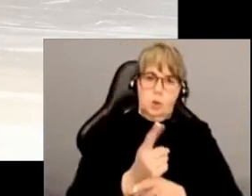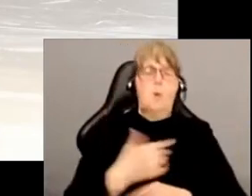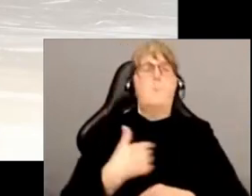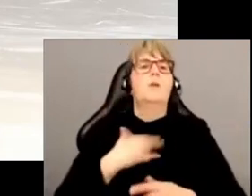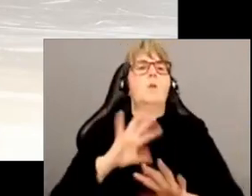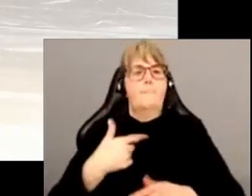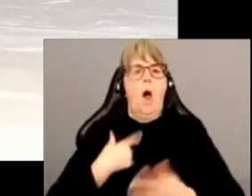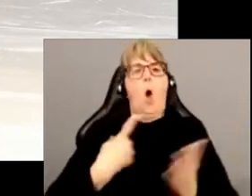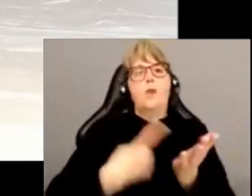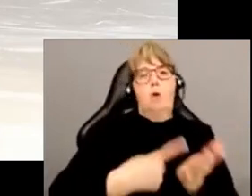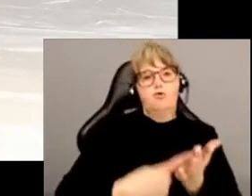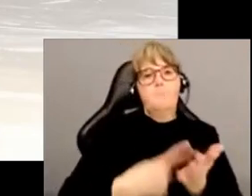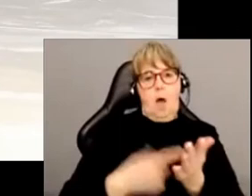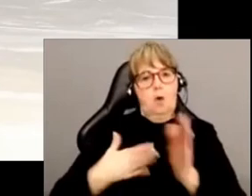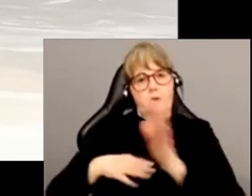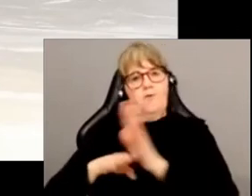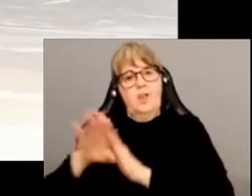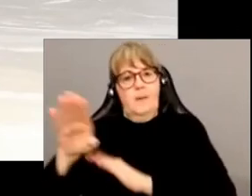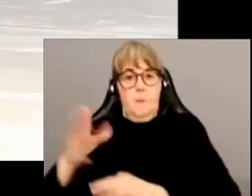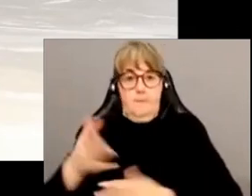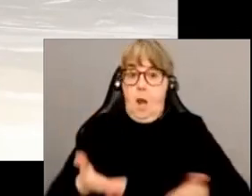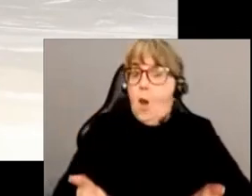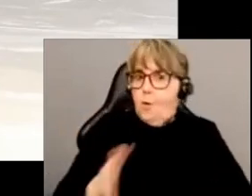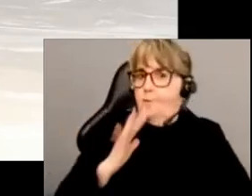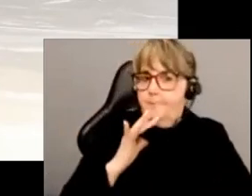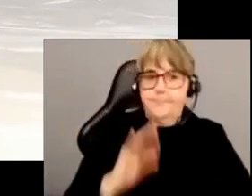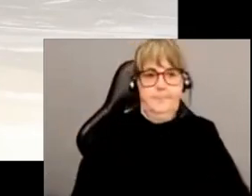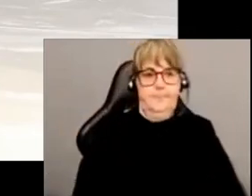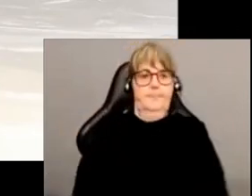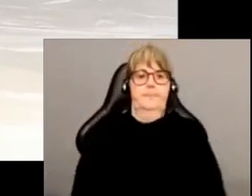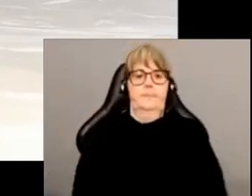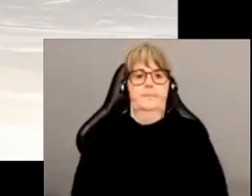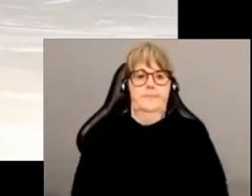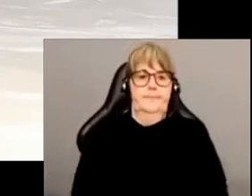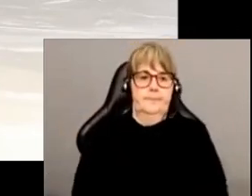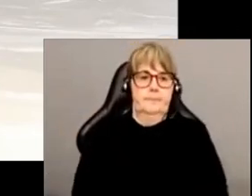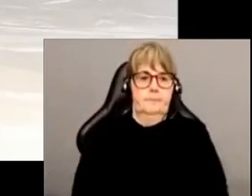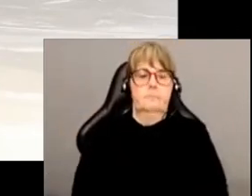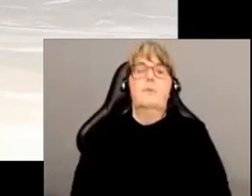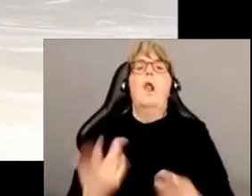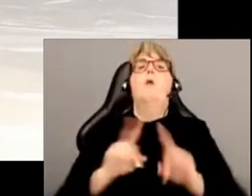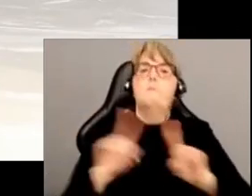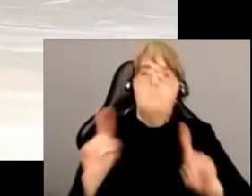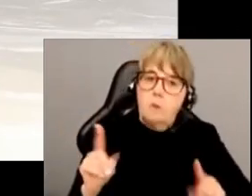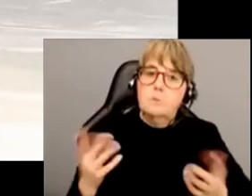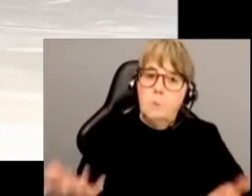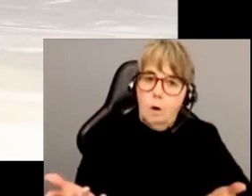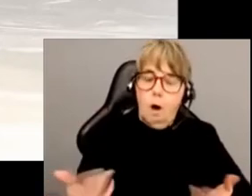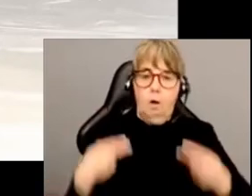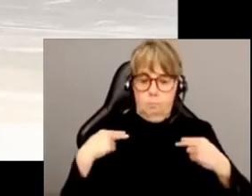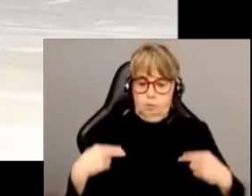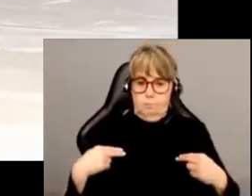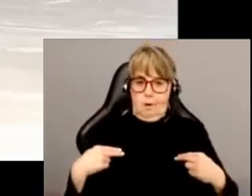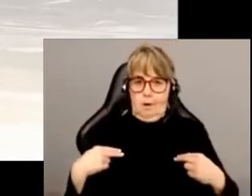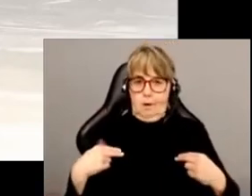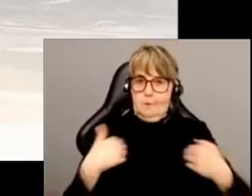un argument que je vais développer très rapidement. Premièrement, la seule différence entre les humains d'un côté